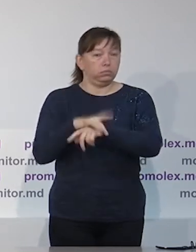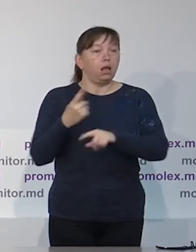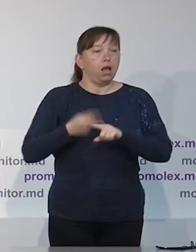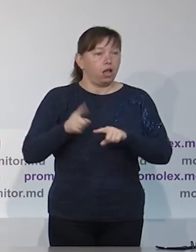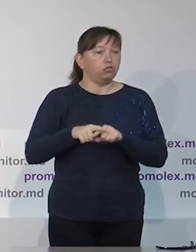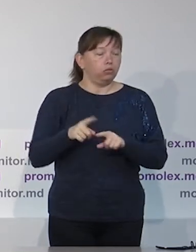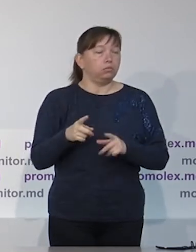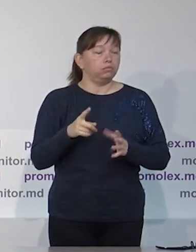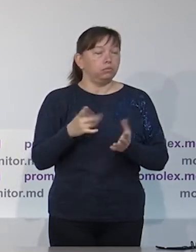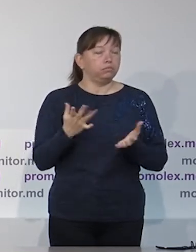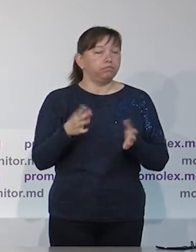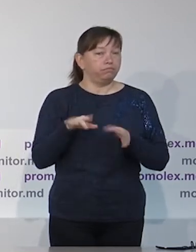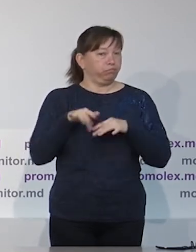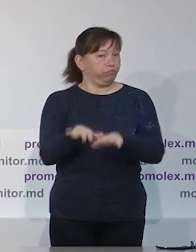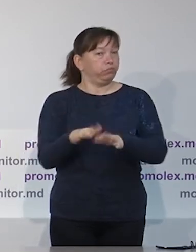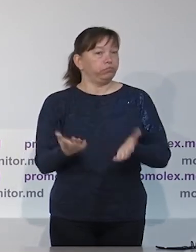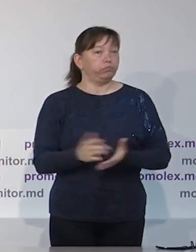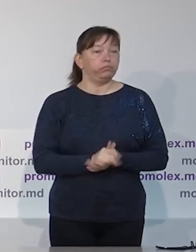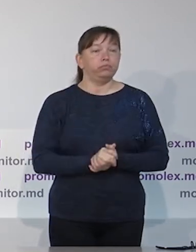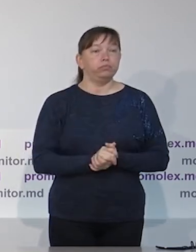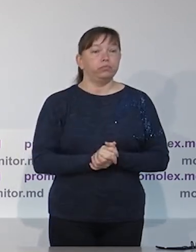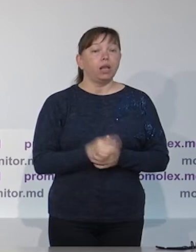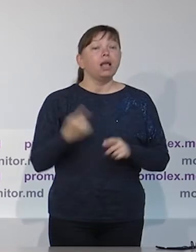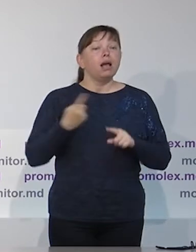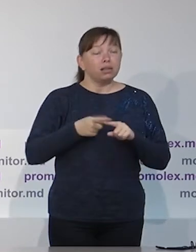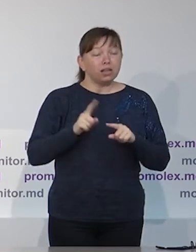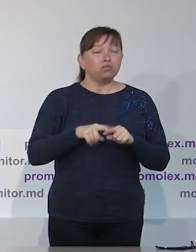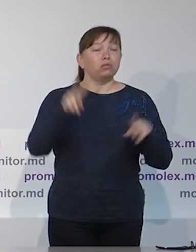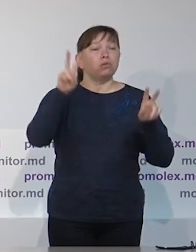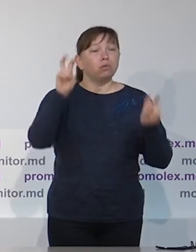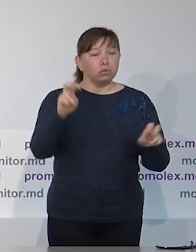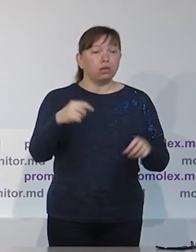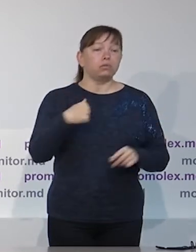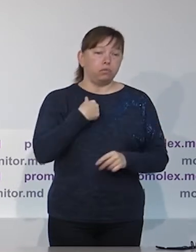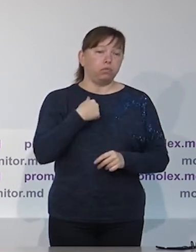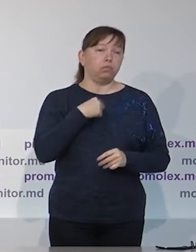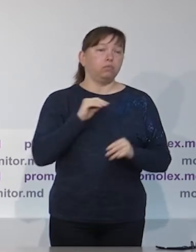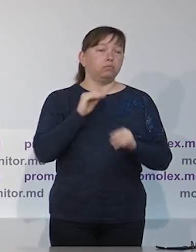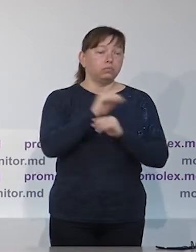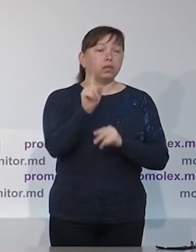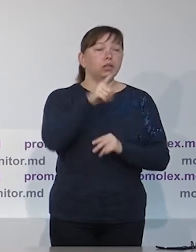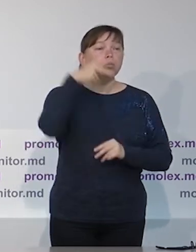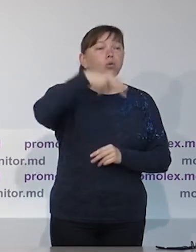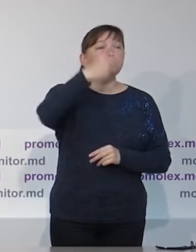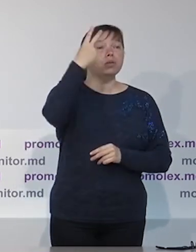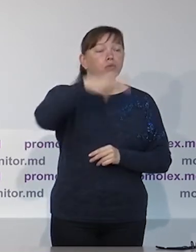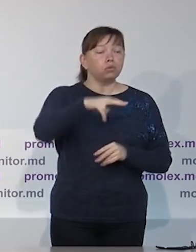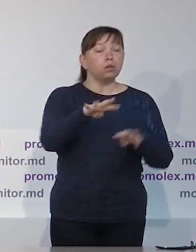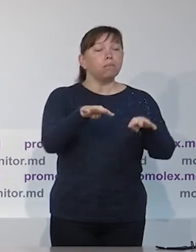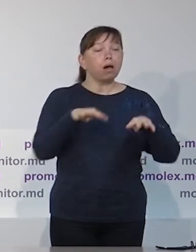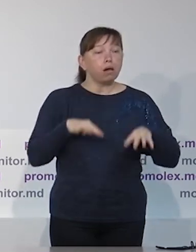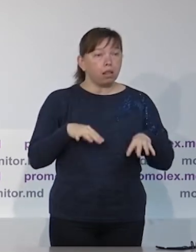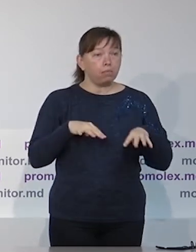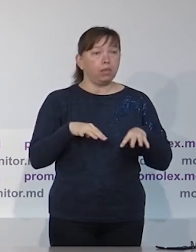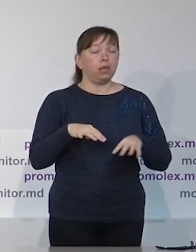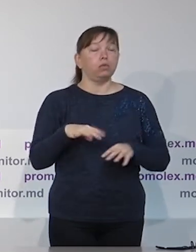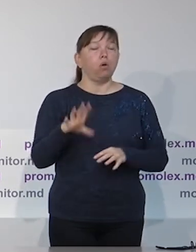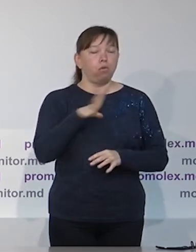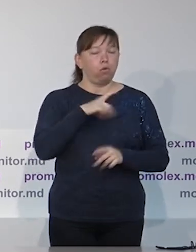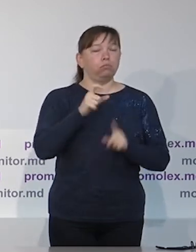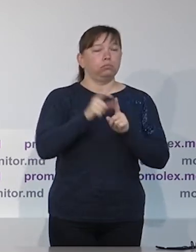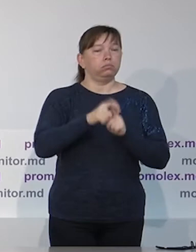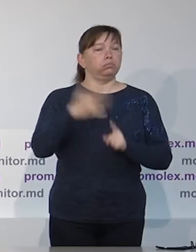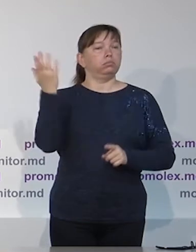около 20% депутатов эмигрировали из одной фракции в другую или из одной партии в другую. В первую очередь мы говорим здесь о депутатах